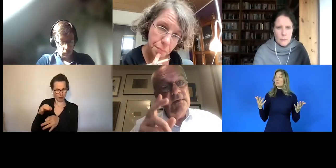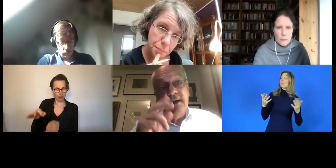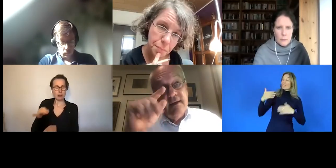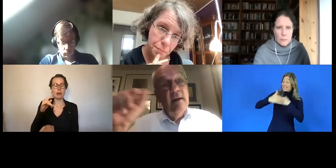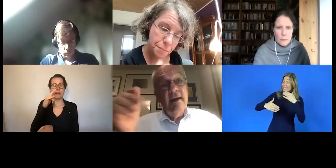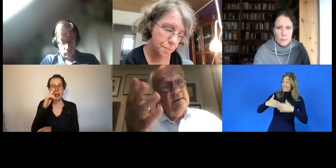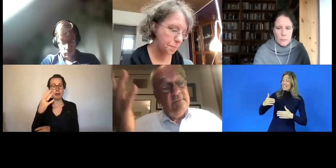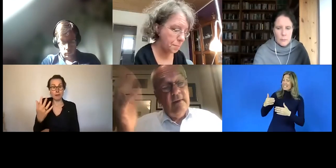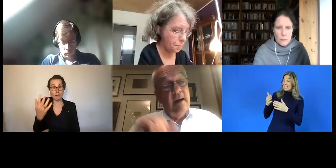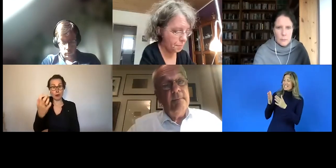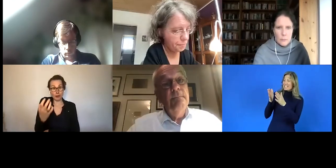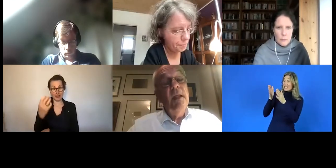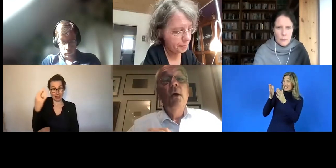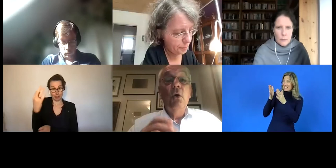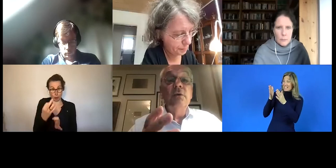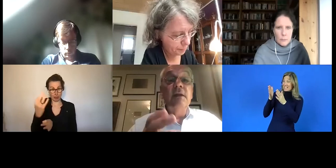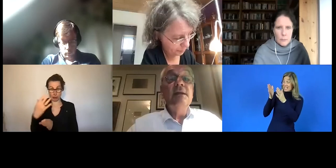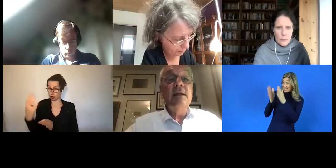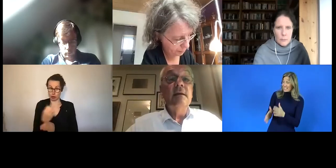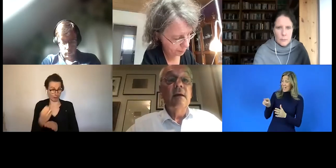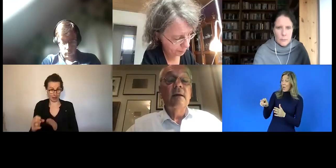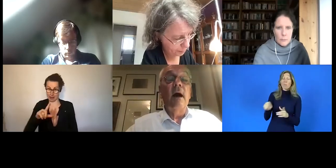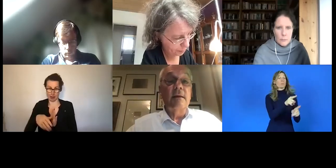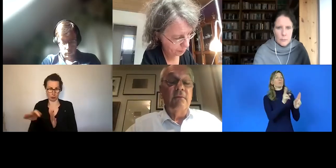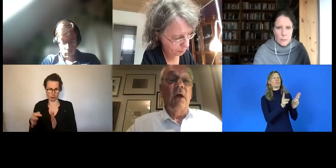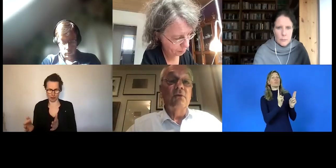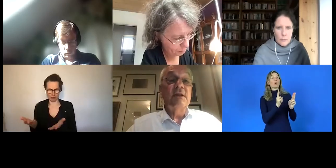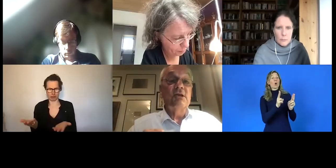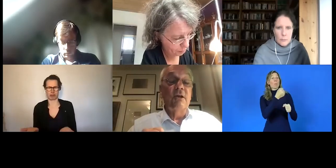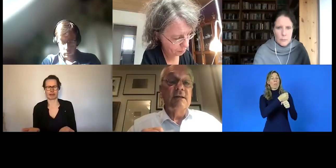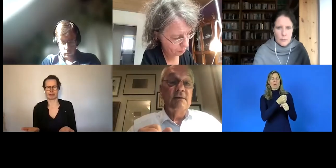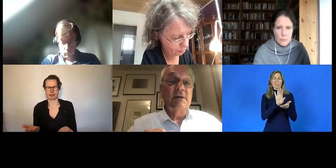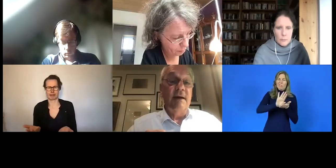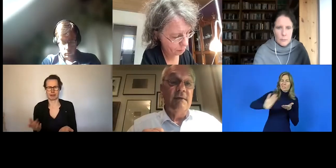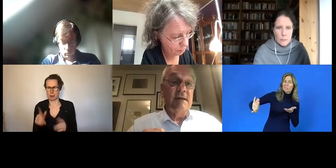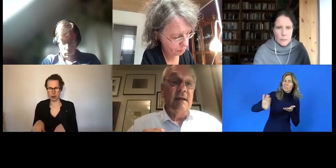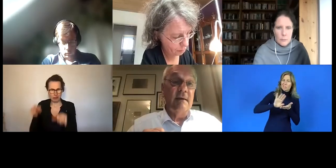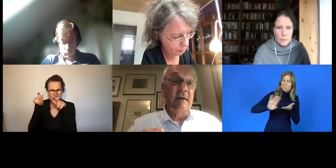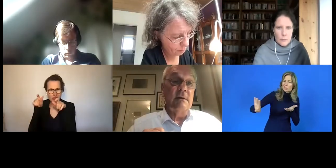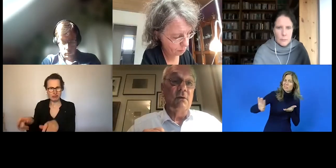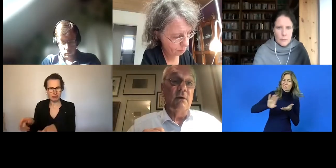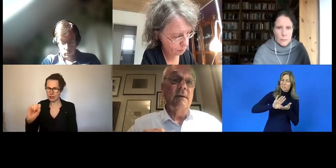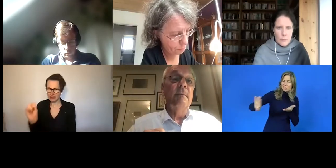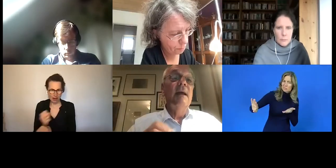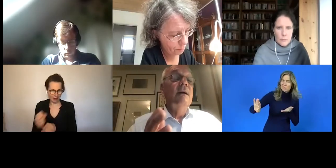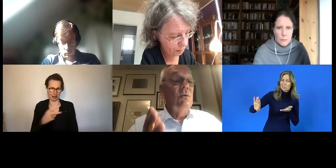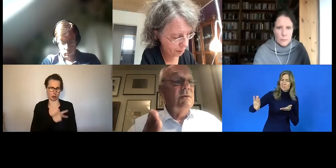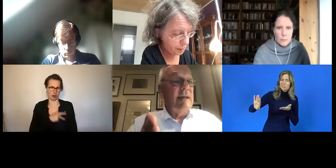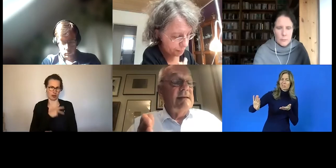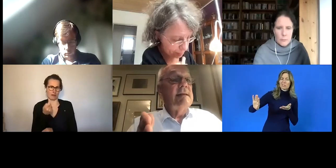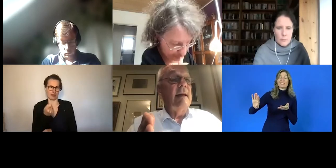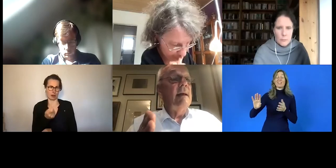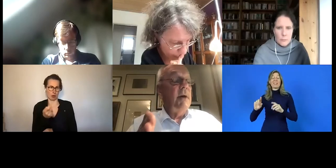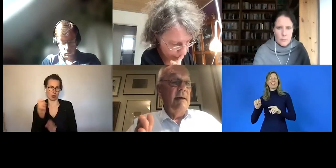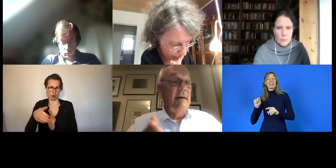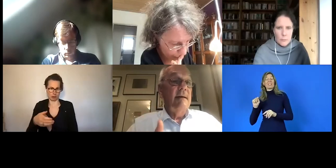Leistungsfähigkeit haben und die sind davon ausgeschlossen, sozial versichert werden zu können. Und